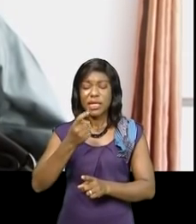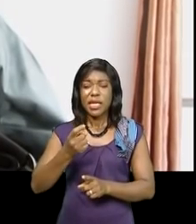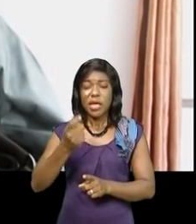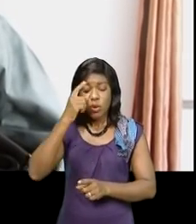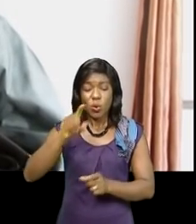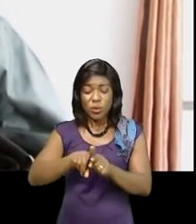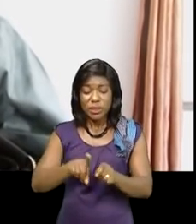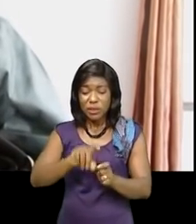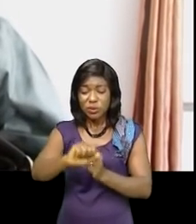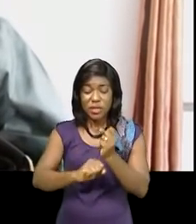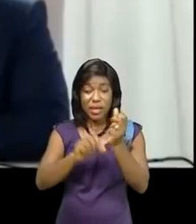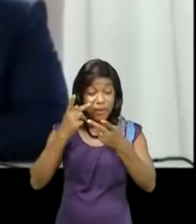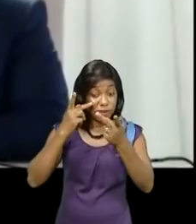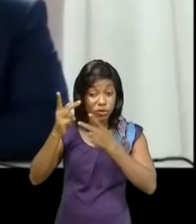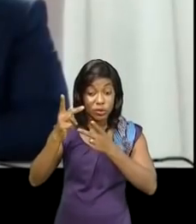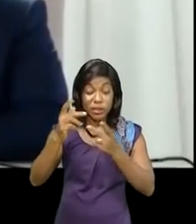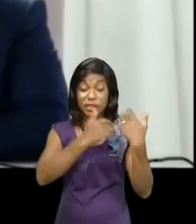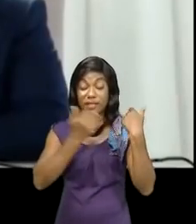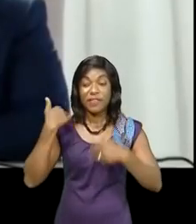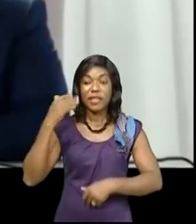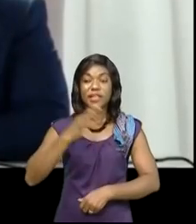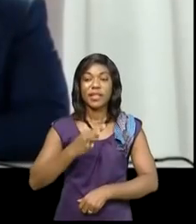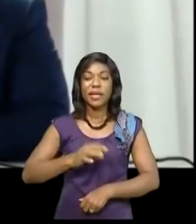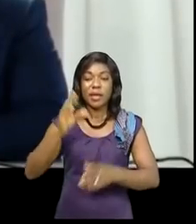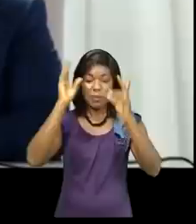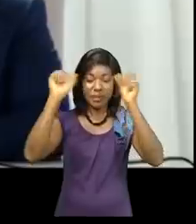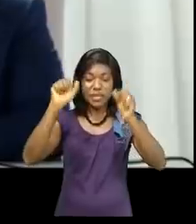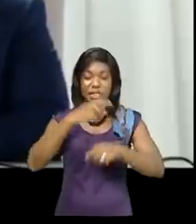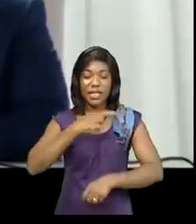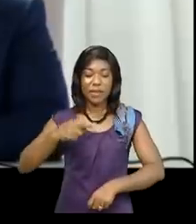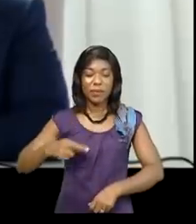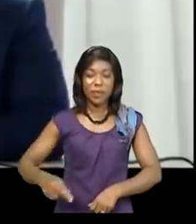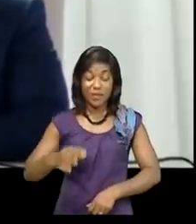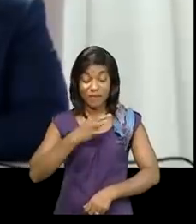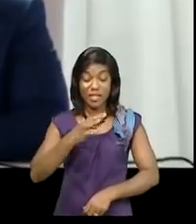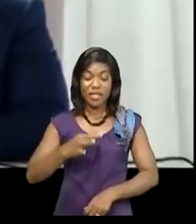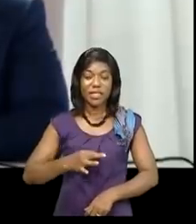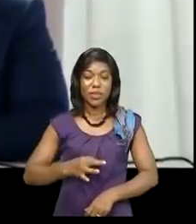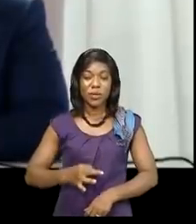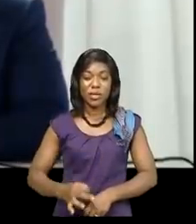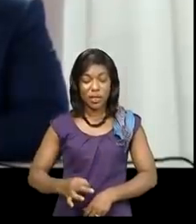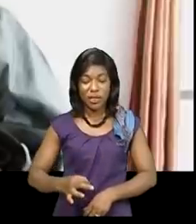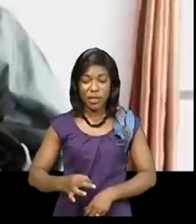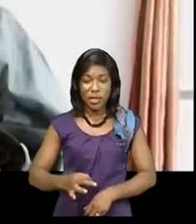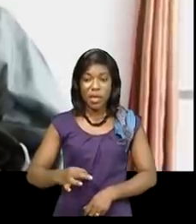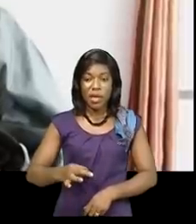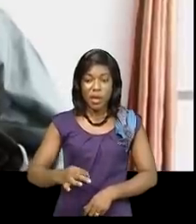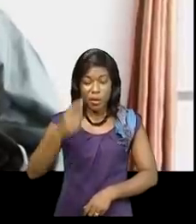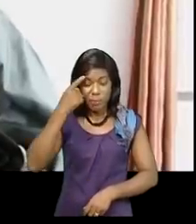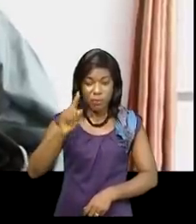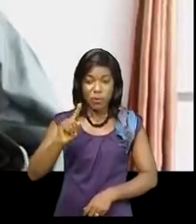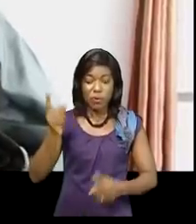soutenir la vision du chef de l'état le président de la république son excellence Félix Antoine Sissakedi Tchilomo